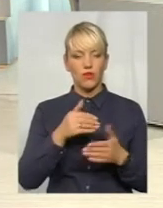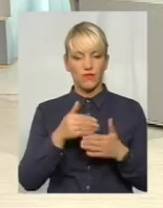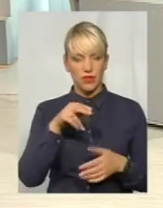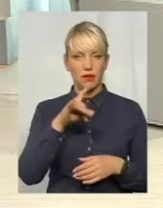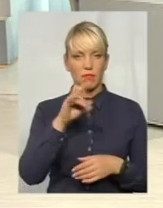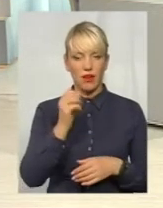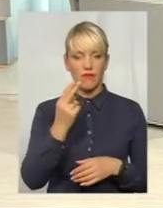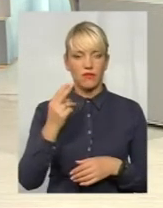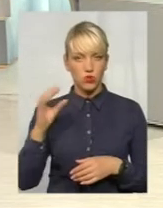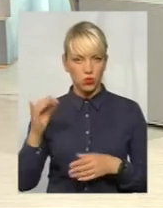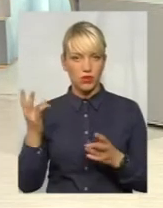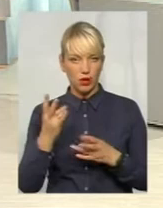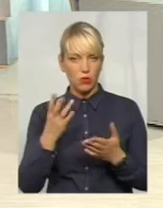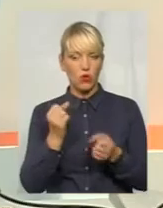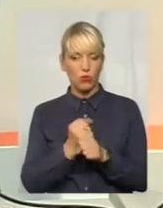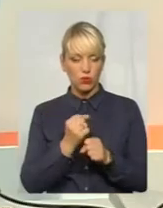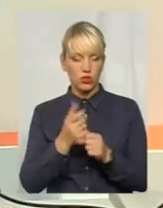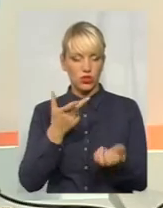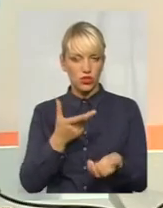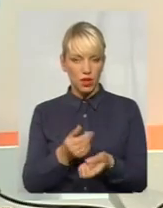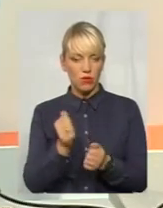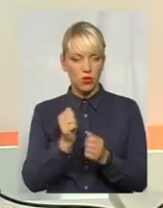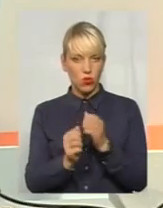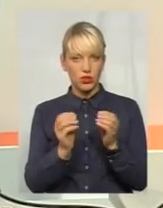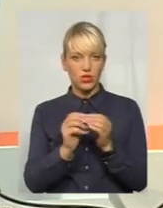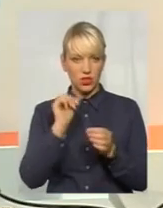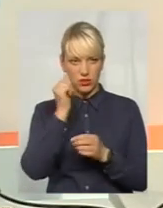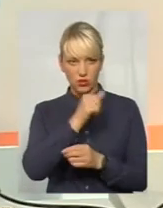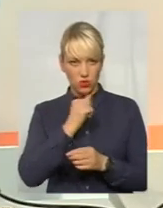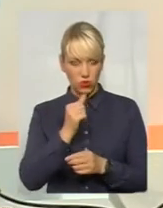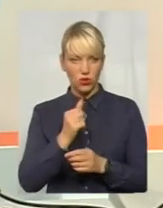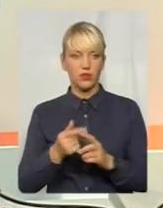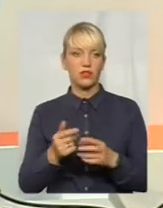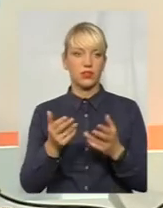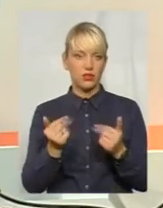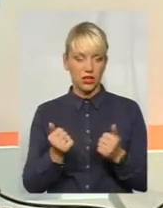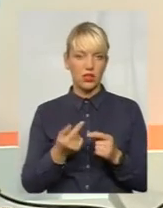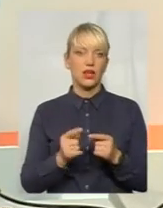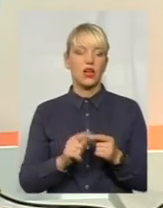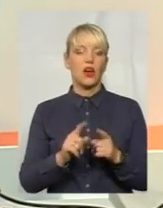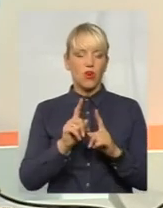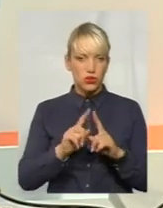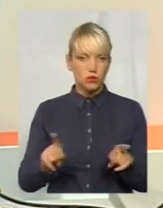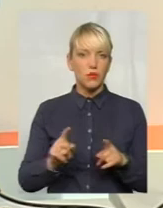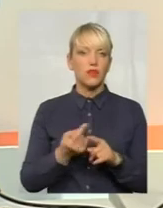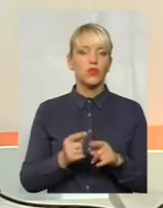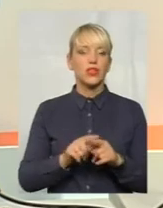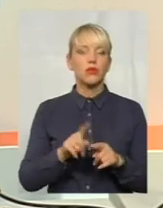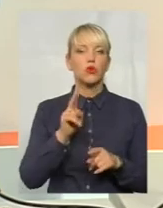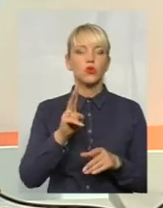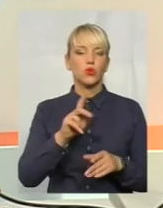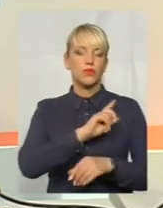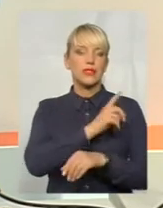щеплення раз на 10 років? Так. Кожних 10 років рекомендується дорослим ревакцинуватися, особливо тим, хто в силу